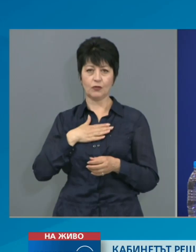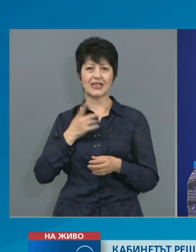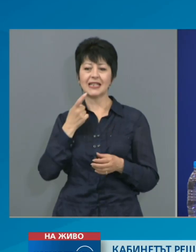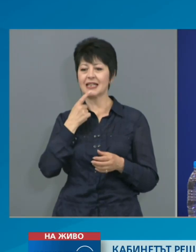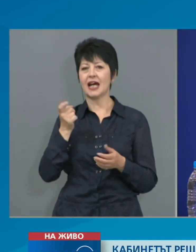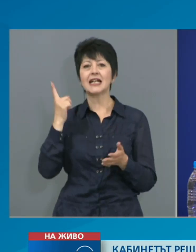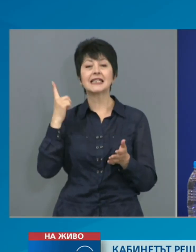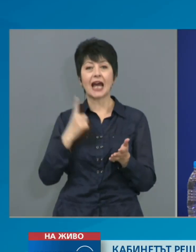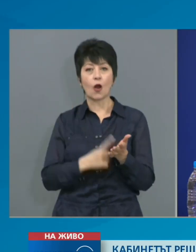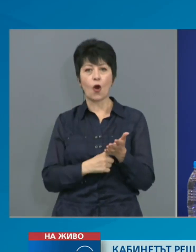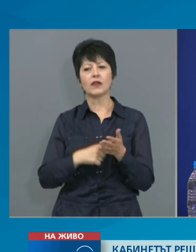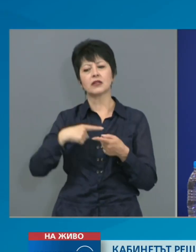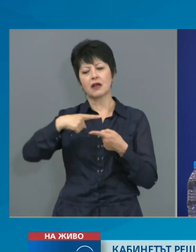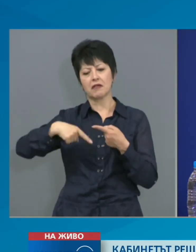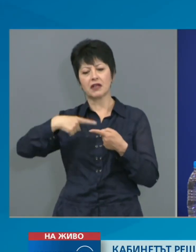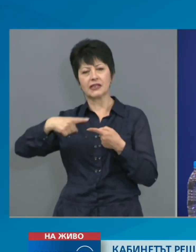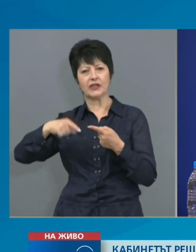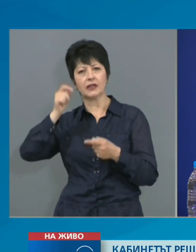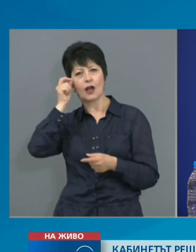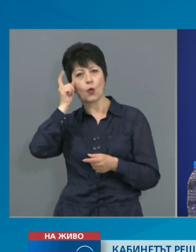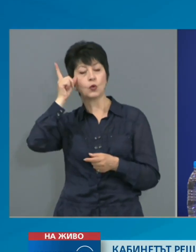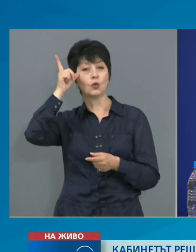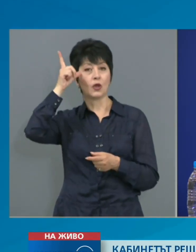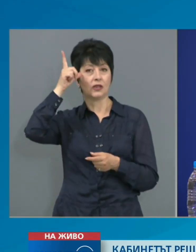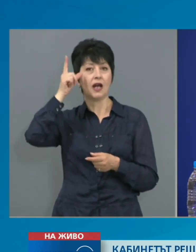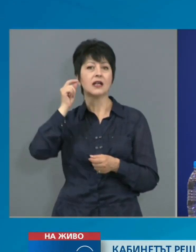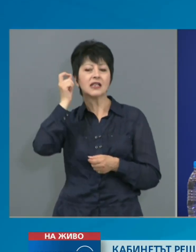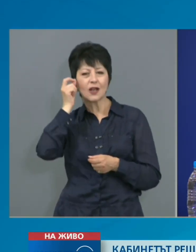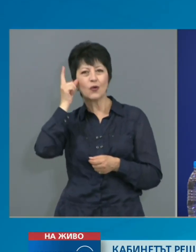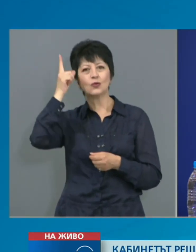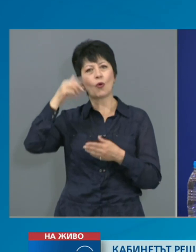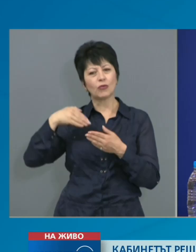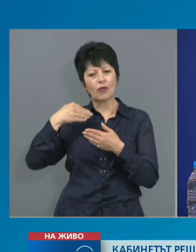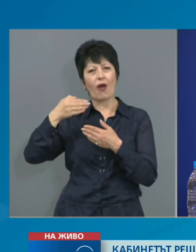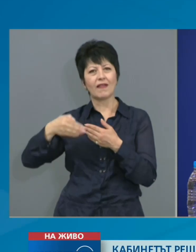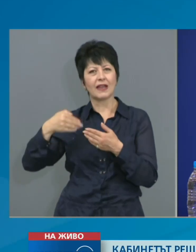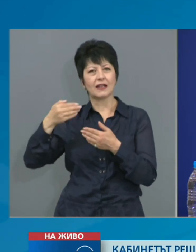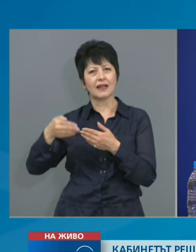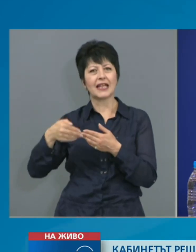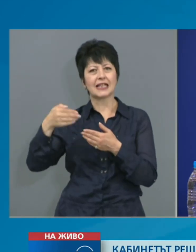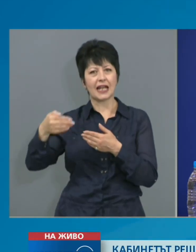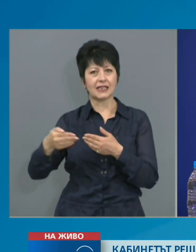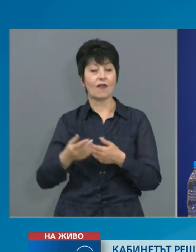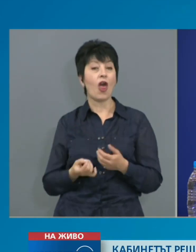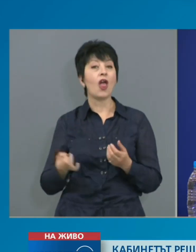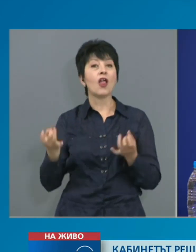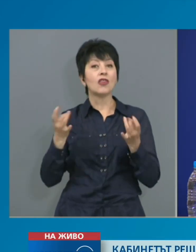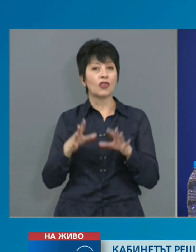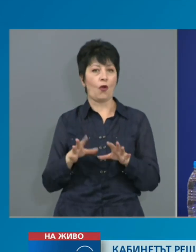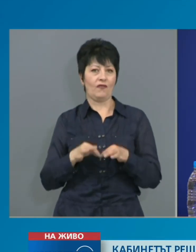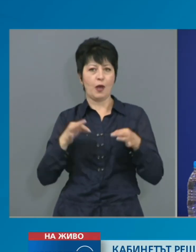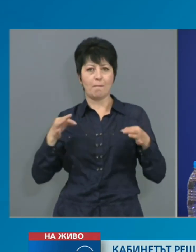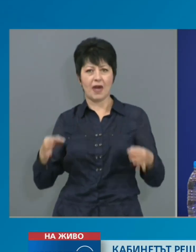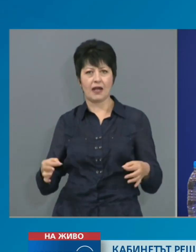закона за развитие на културата, на закона за културното наследство, нови мерки по отношение на